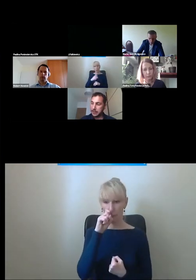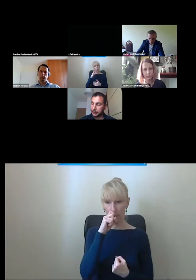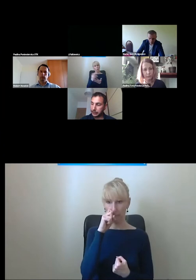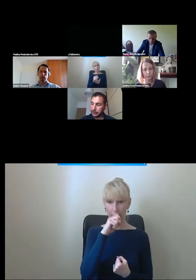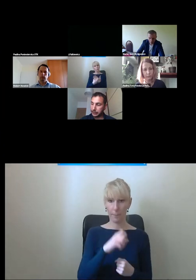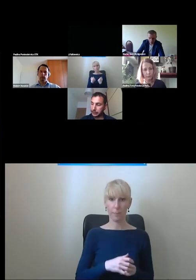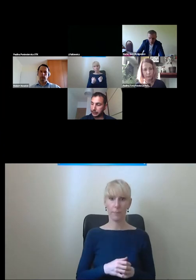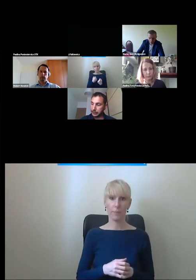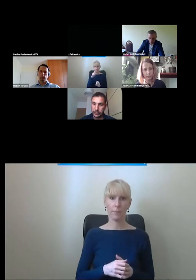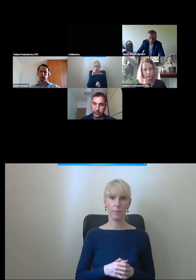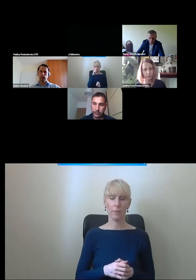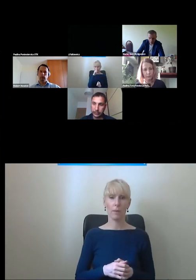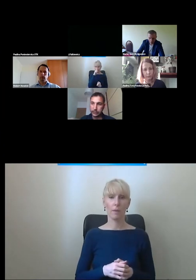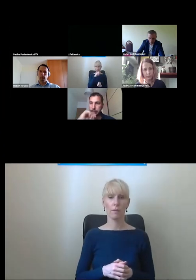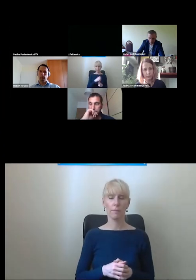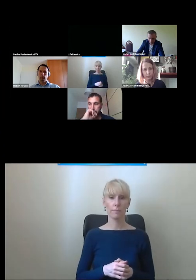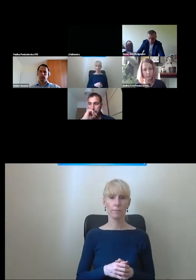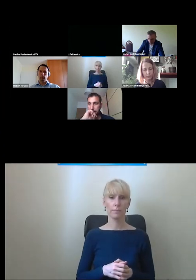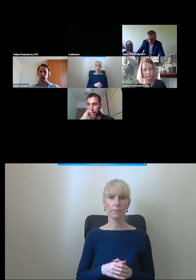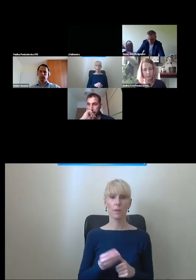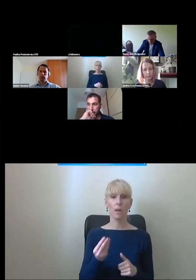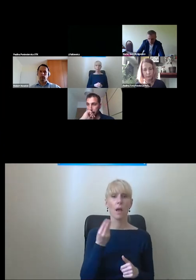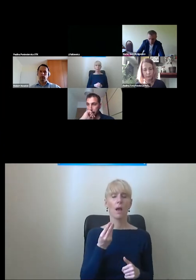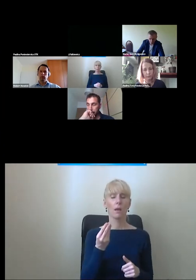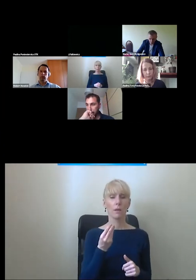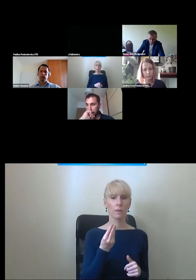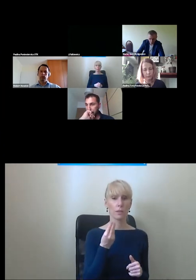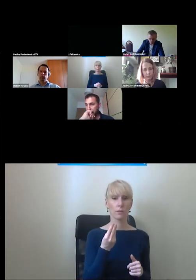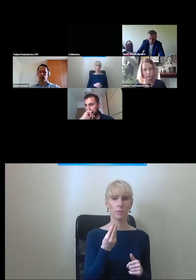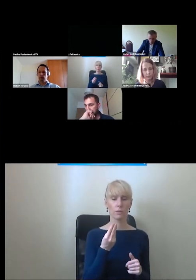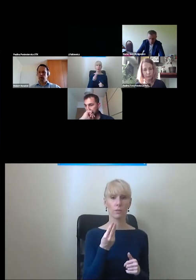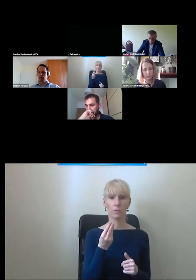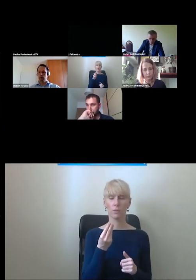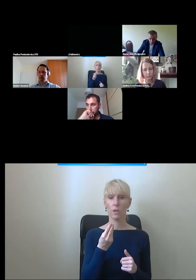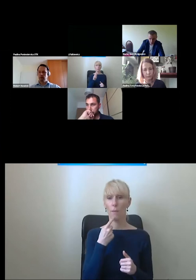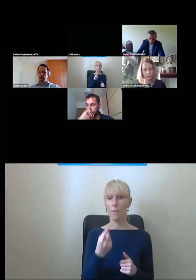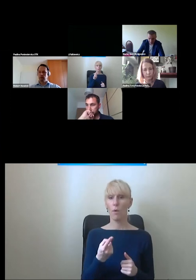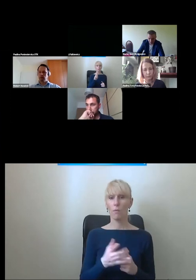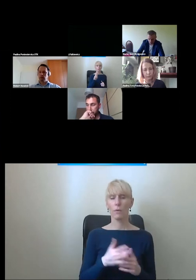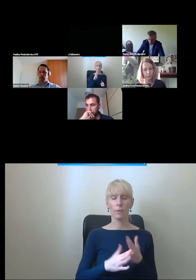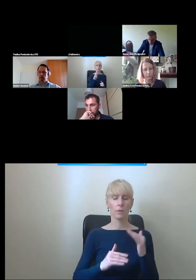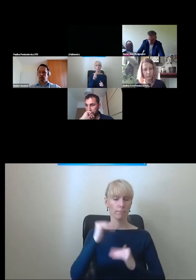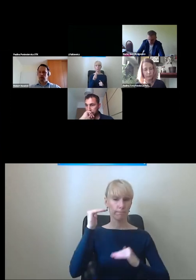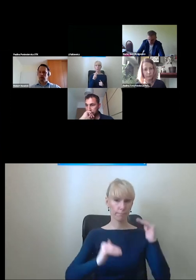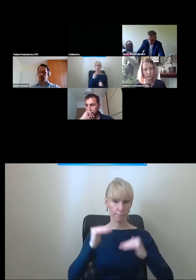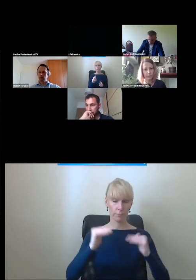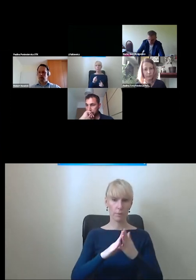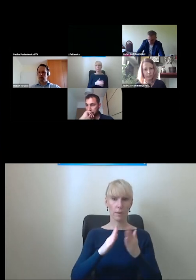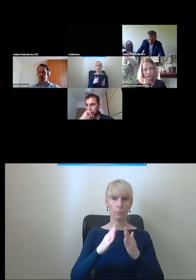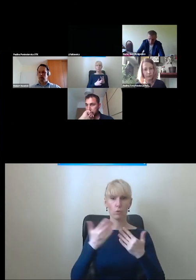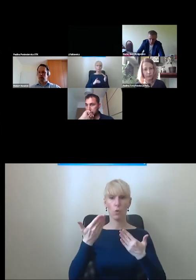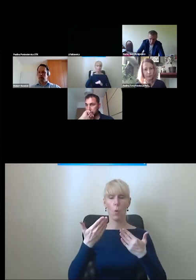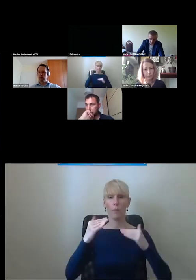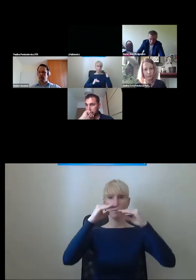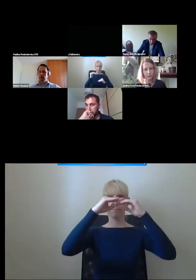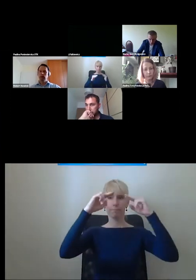Ja może bym jeszcze dopowiedział do tego, co pani Paulina mówiła, jak dla mnie najlepszym rozwiązaniem na różnicę wysokości, na przykład przy takich obiektach